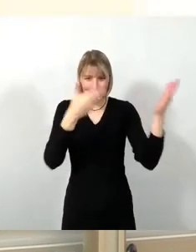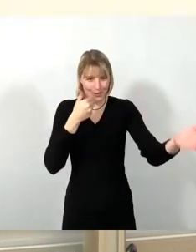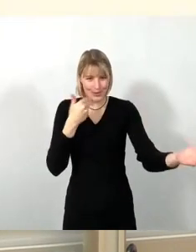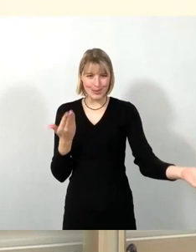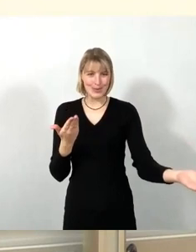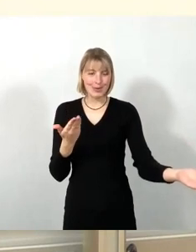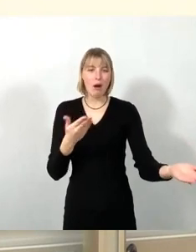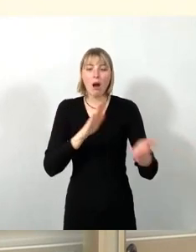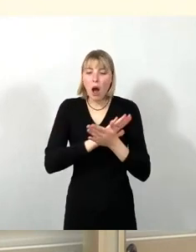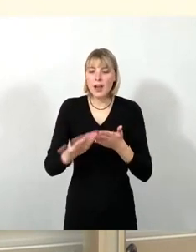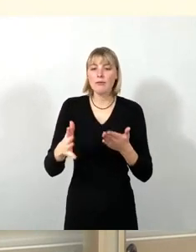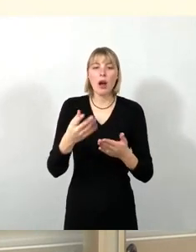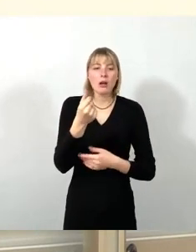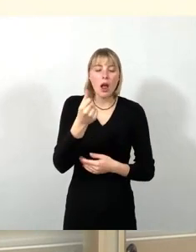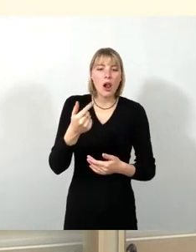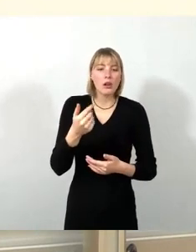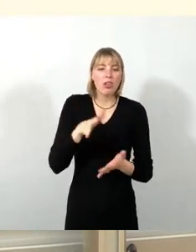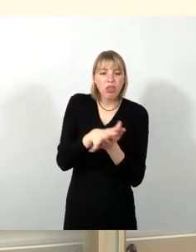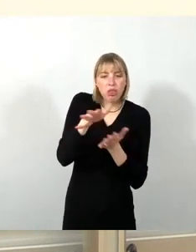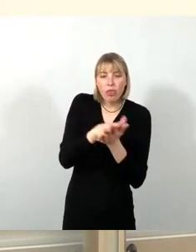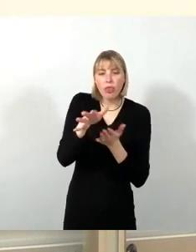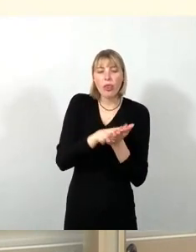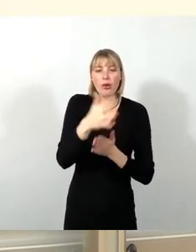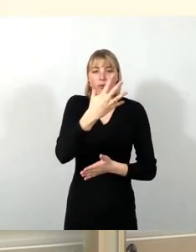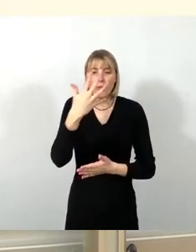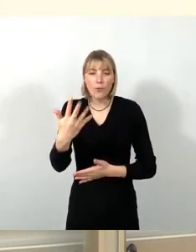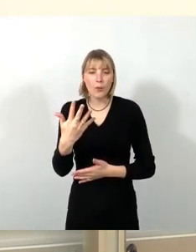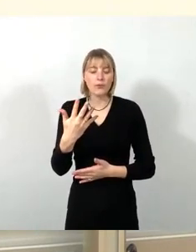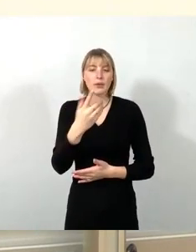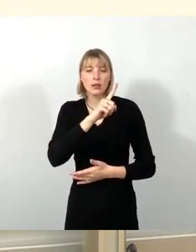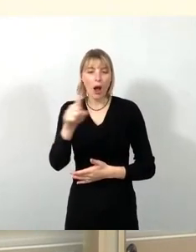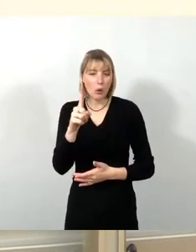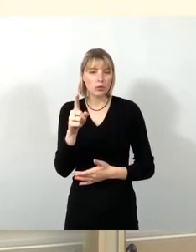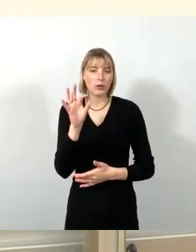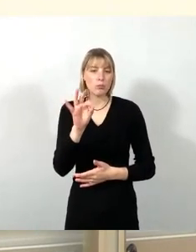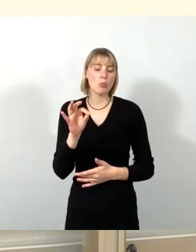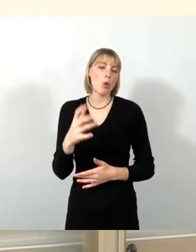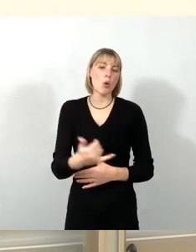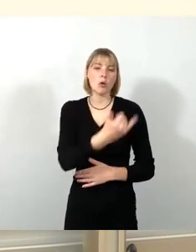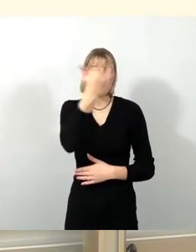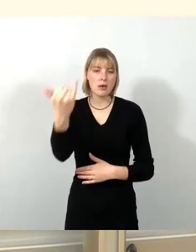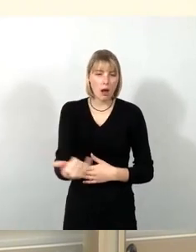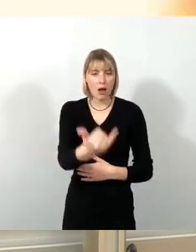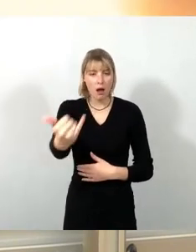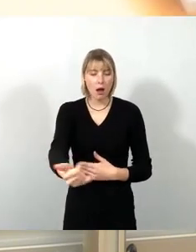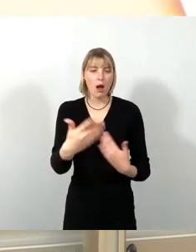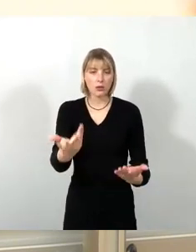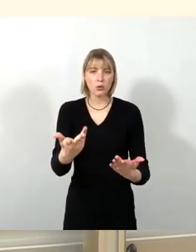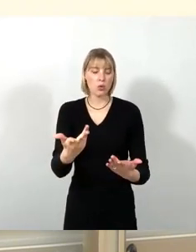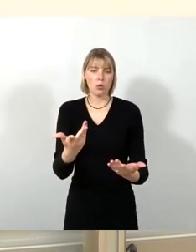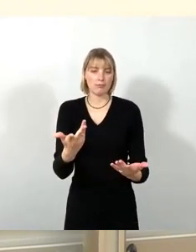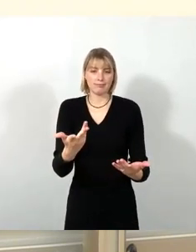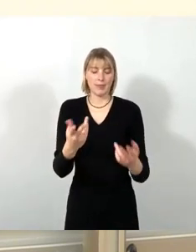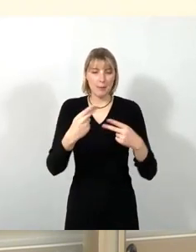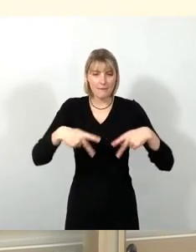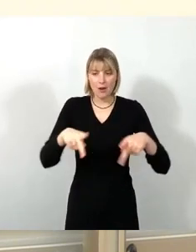Euro in zwei Jahren, sind 55.000 pro Jahr, da machen Sie keine großen Sprünge heutzutage bei den Preisen als Vereinen. Insofern bitte ich mal hier